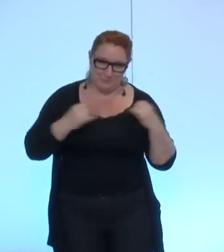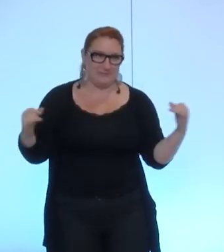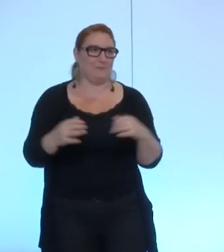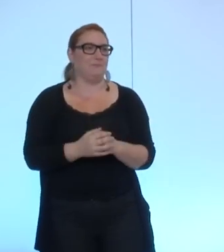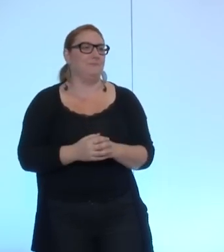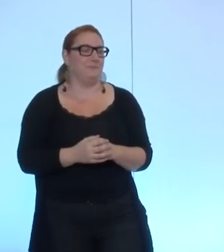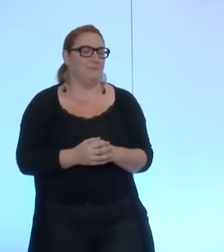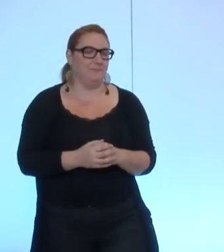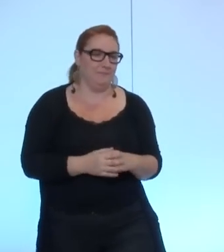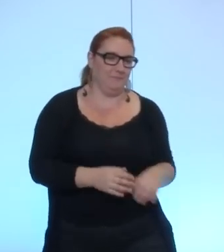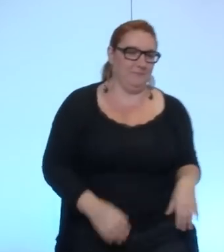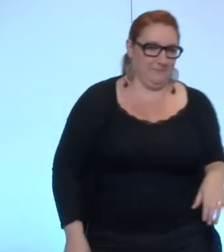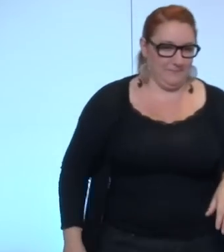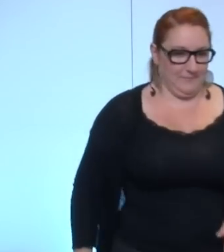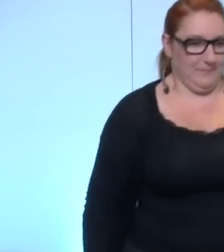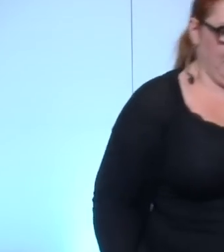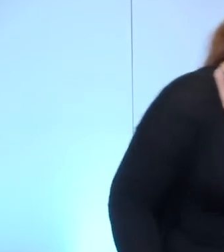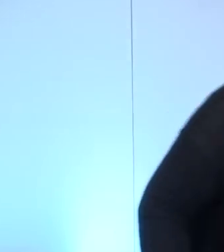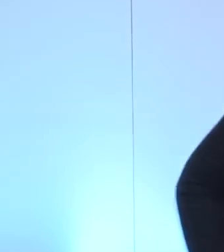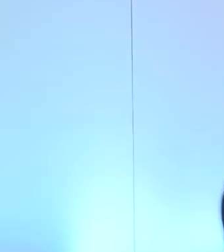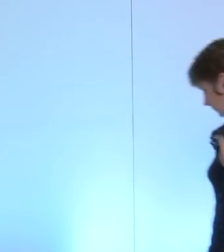On a une classe surchargée. Message.